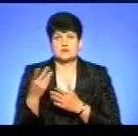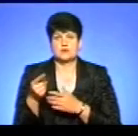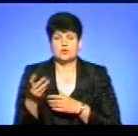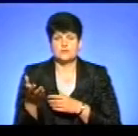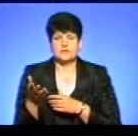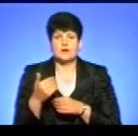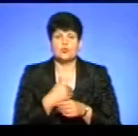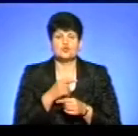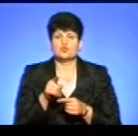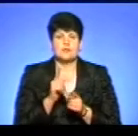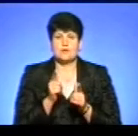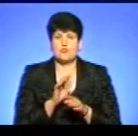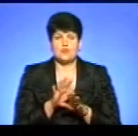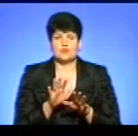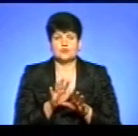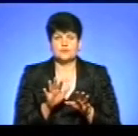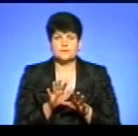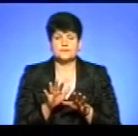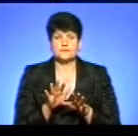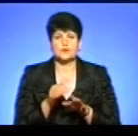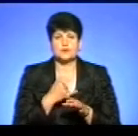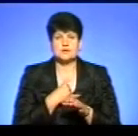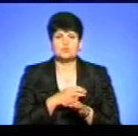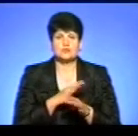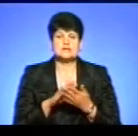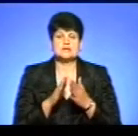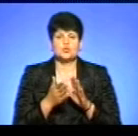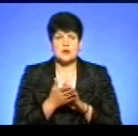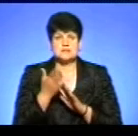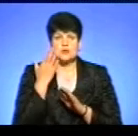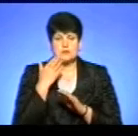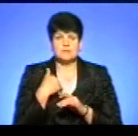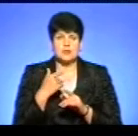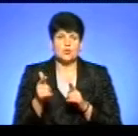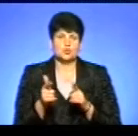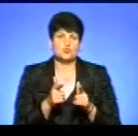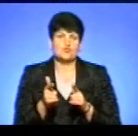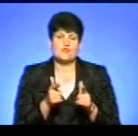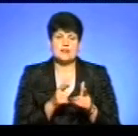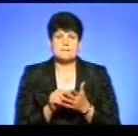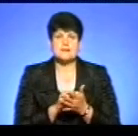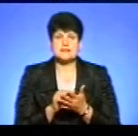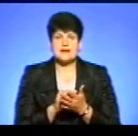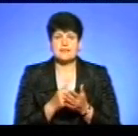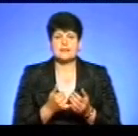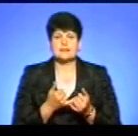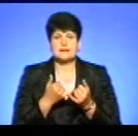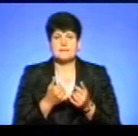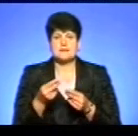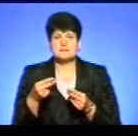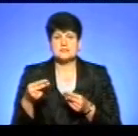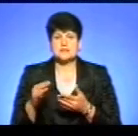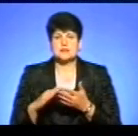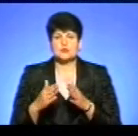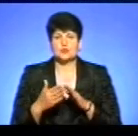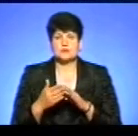хочу тут не погодитися, у нас була ситуація, коли ми готували матеріали для підписання